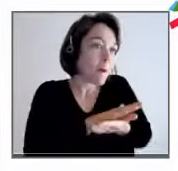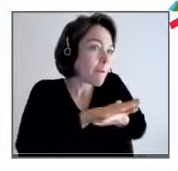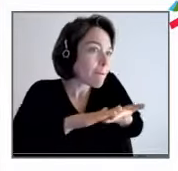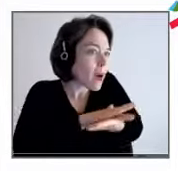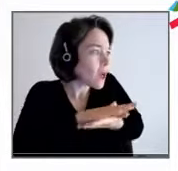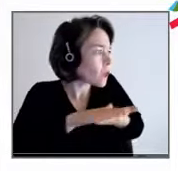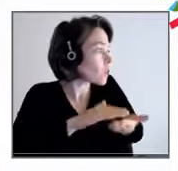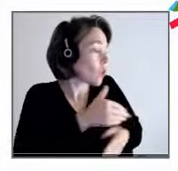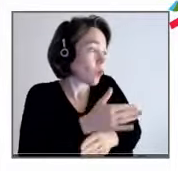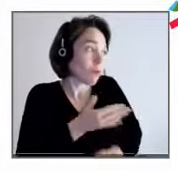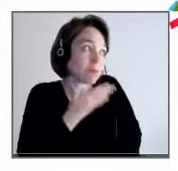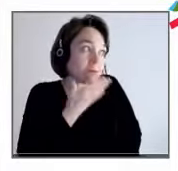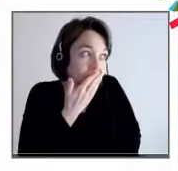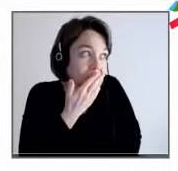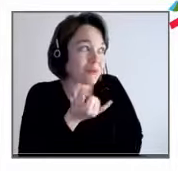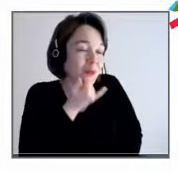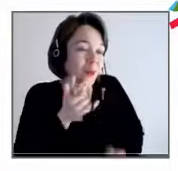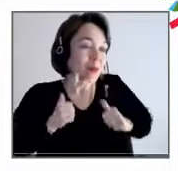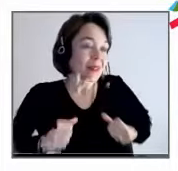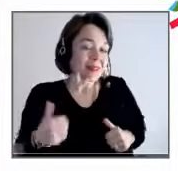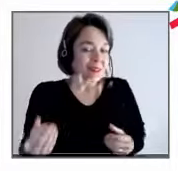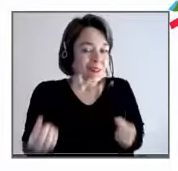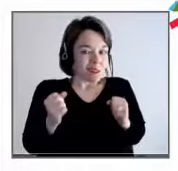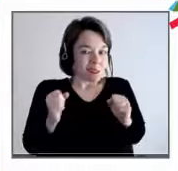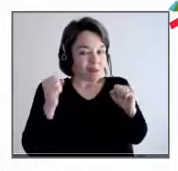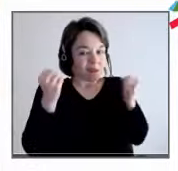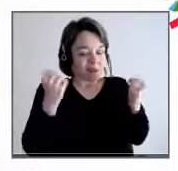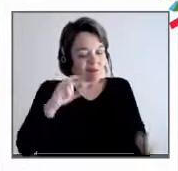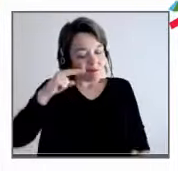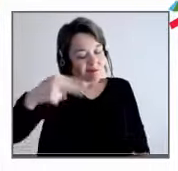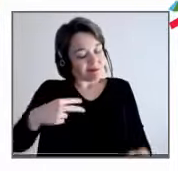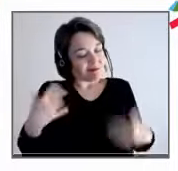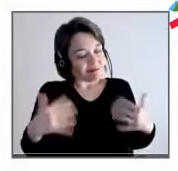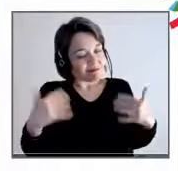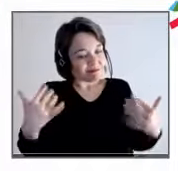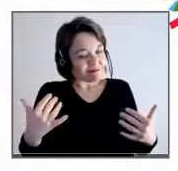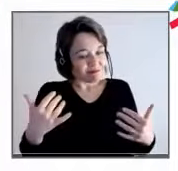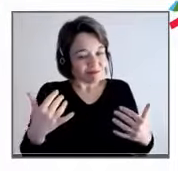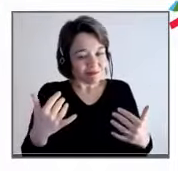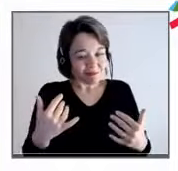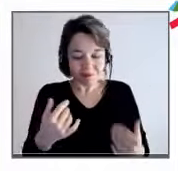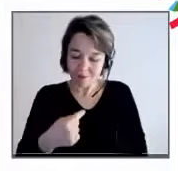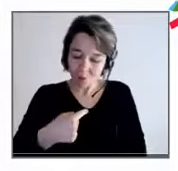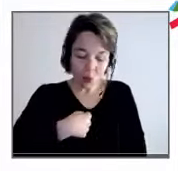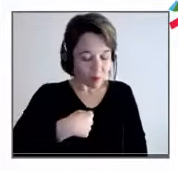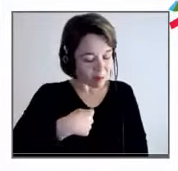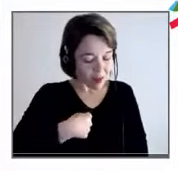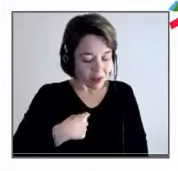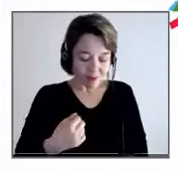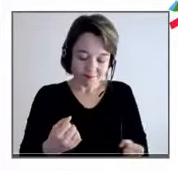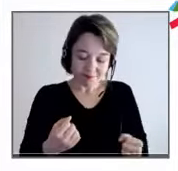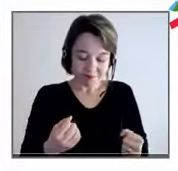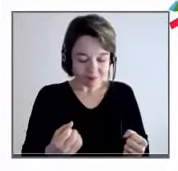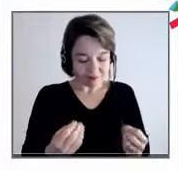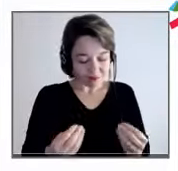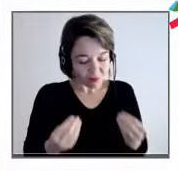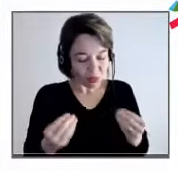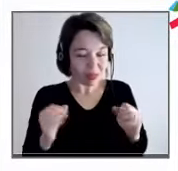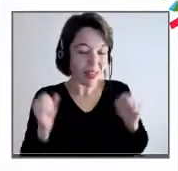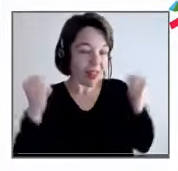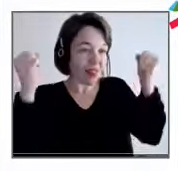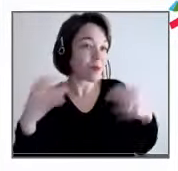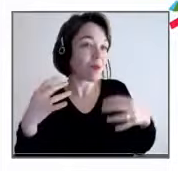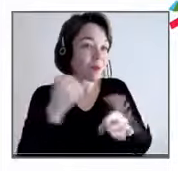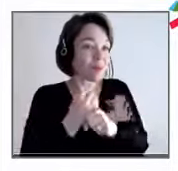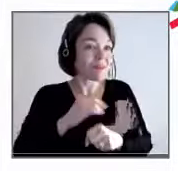'adresse. Donc ça, ça m'agace. Je m'agace moi-même. Il n a pas un sujet qui m'agace plus que moi-même. Ça commence comme ça. Non, beaucoup de choses me réjouissent. Je ne suis